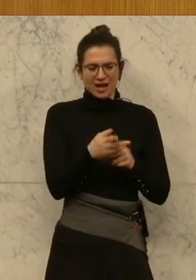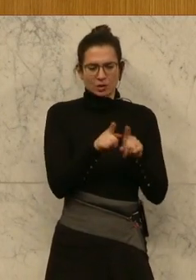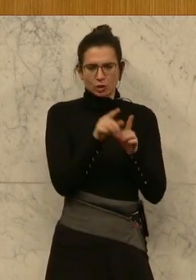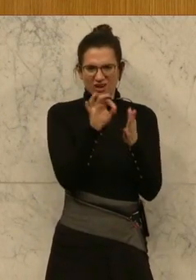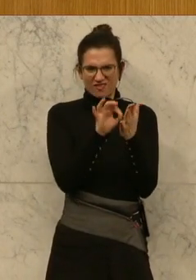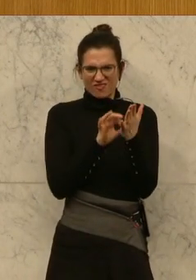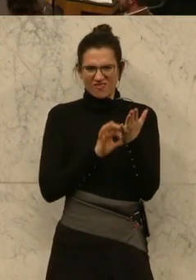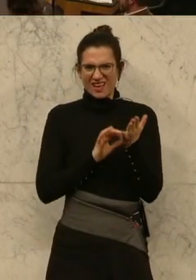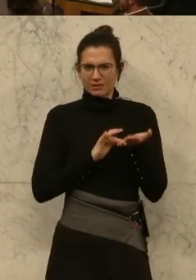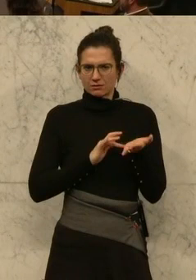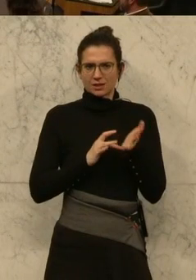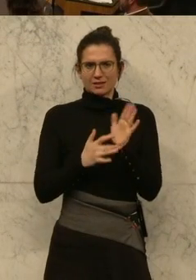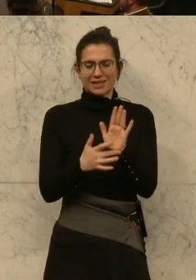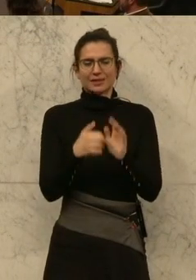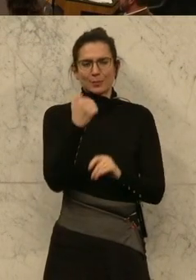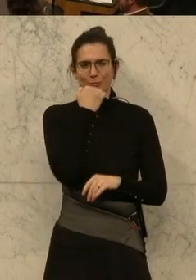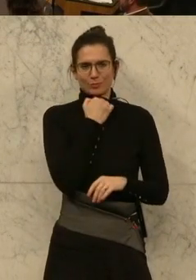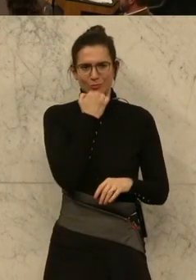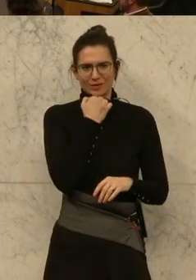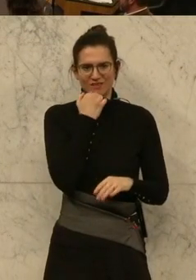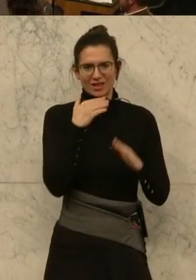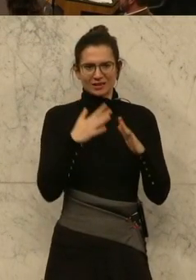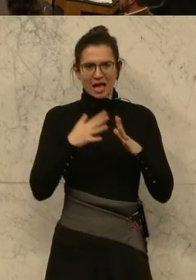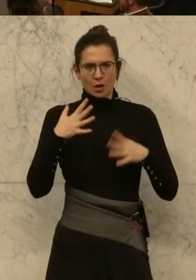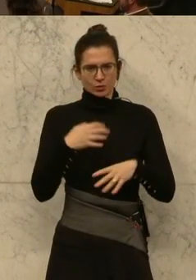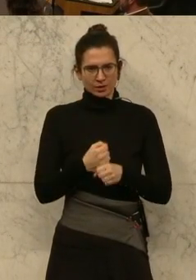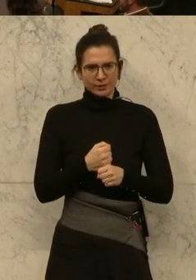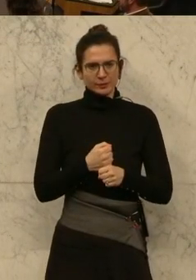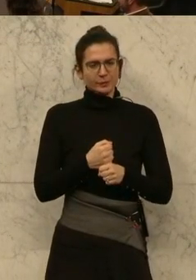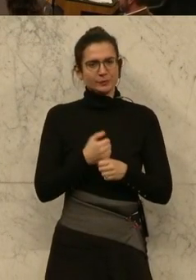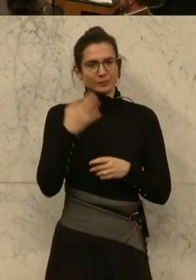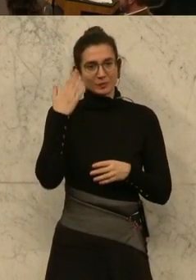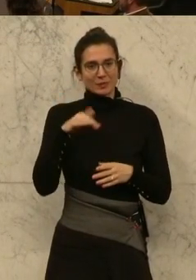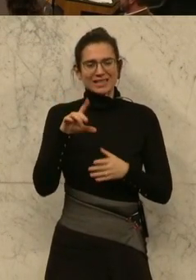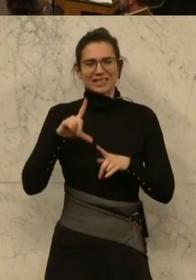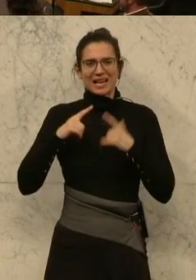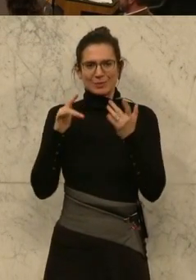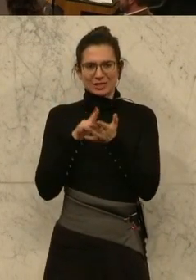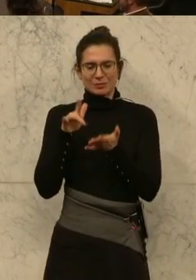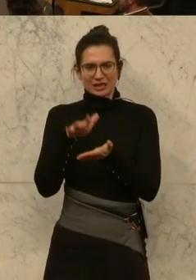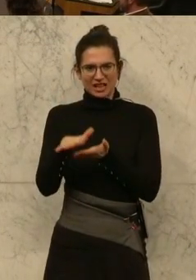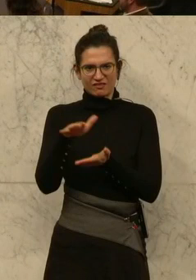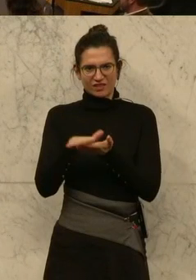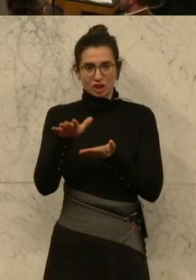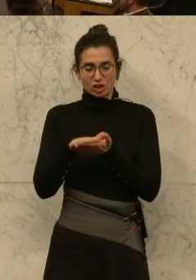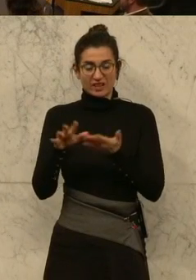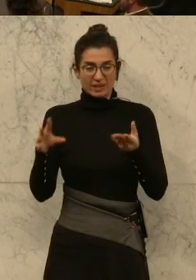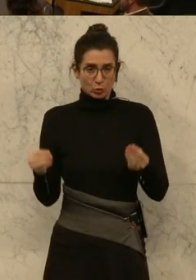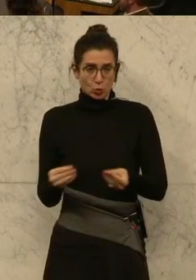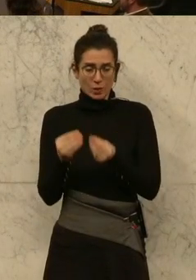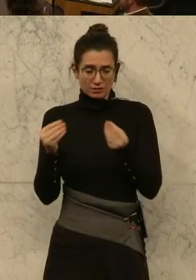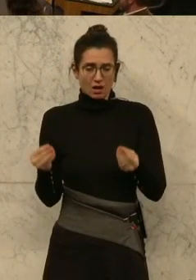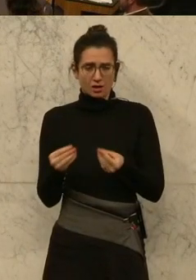hat, hervorgehoben, dass der private Haushalt den meisten Lebensmittelverschwendung verursacht. Und da